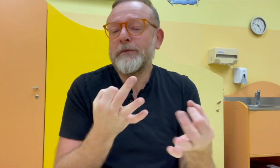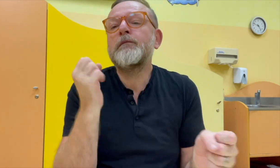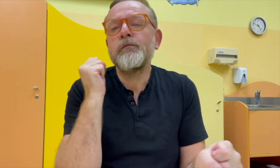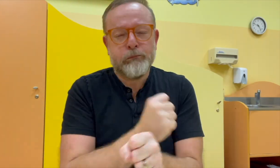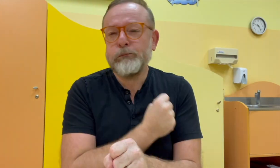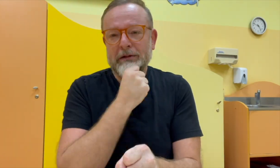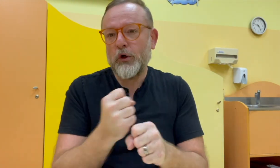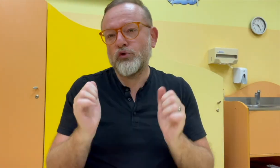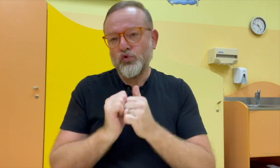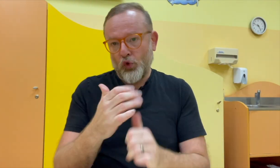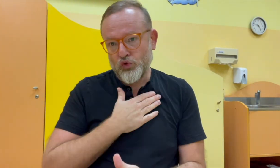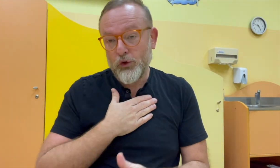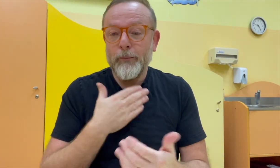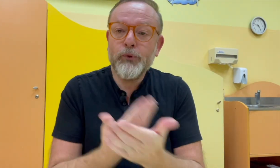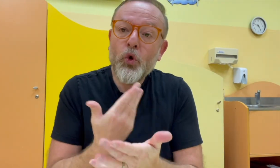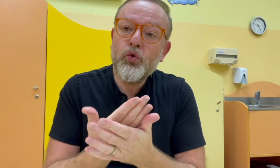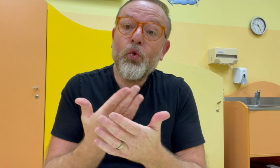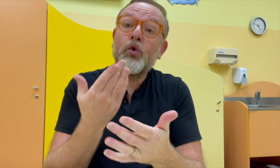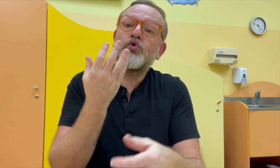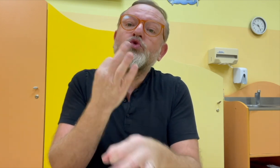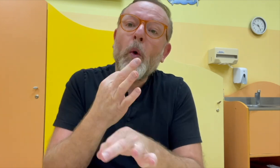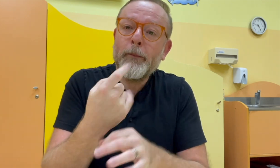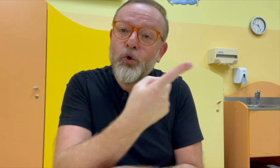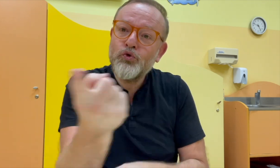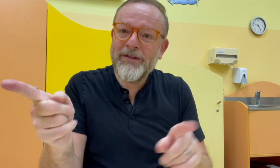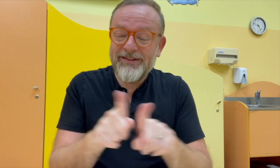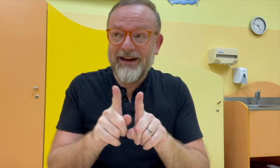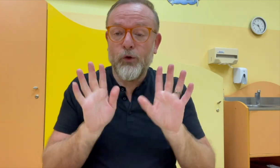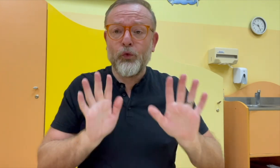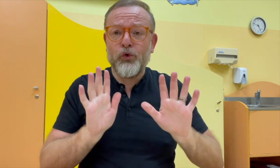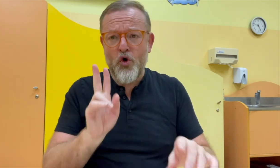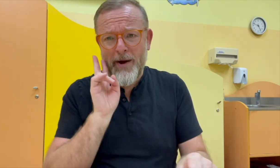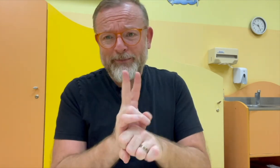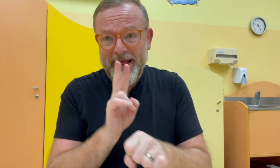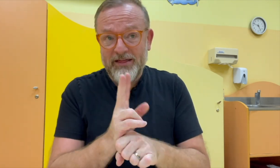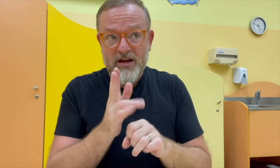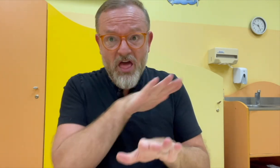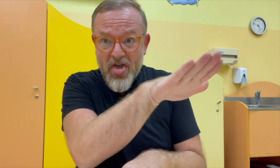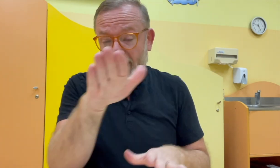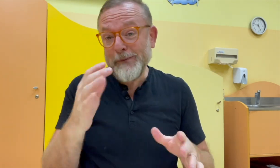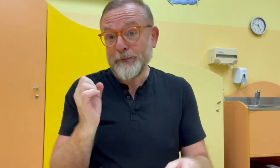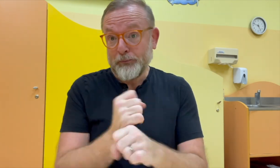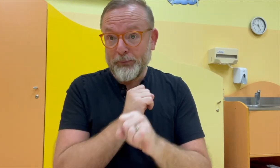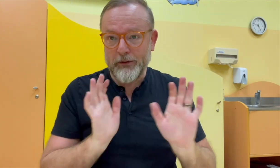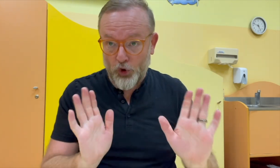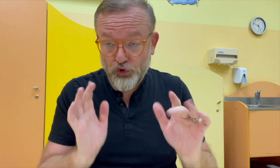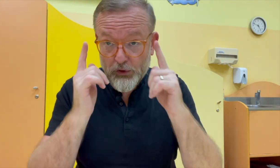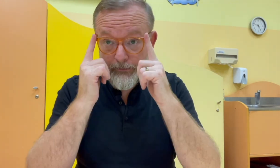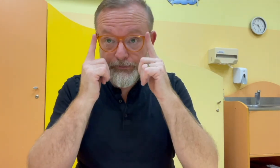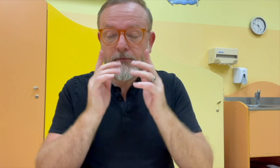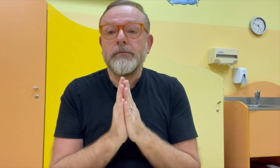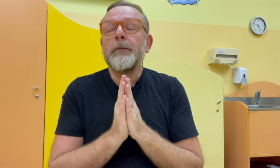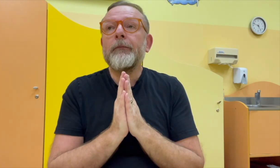kolegu, myslím si, že by měli být schopni být otevření v tom týmu. Proto já i zároveň doporučuji všem pedagogům,